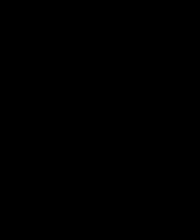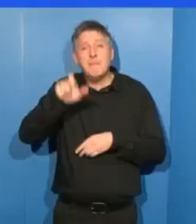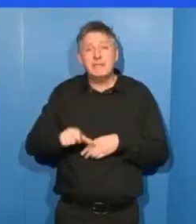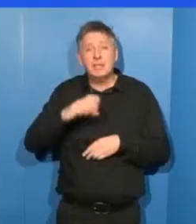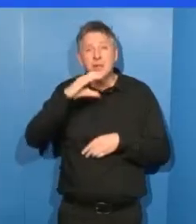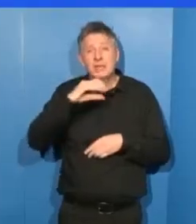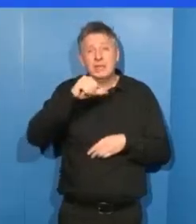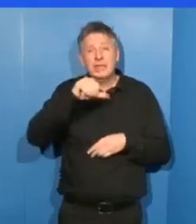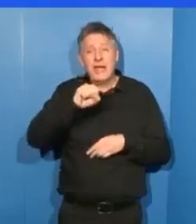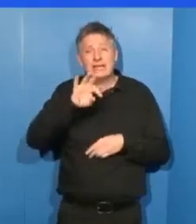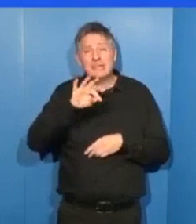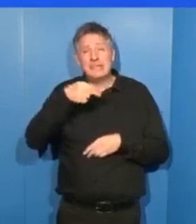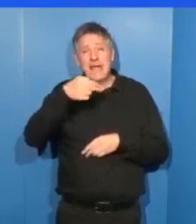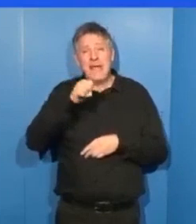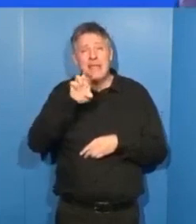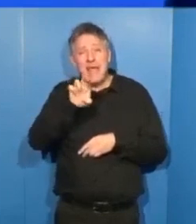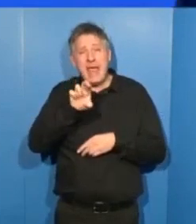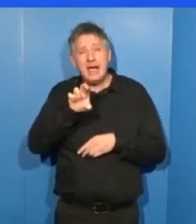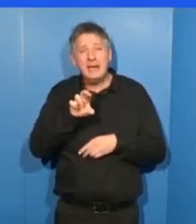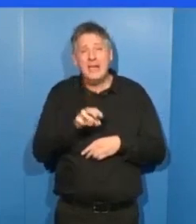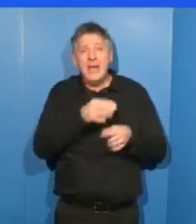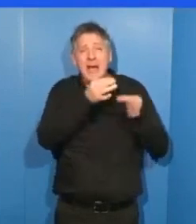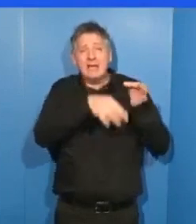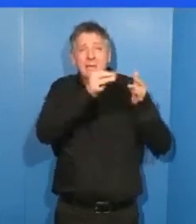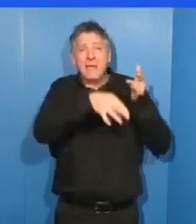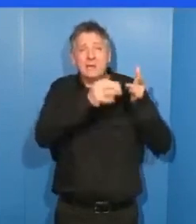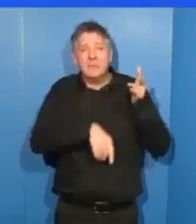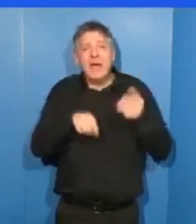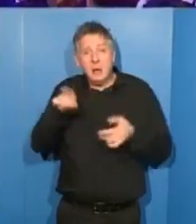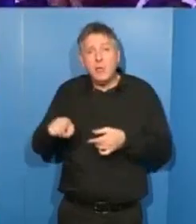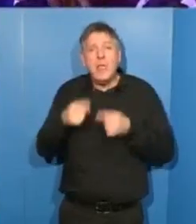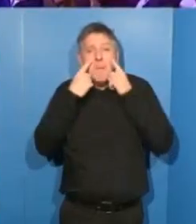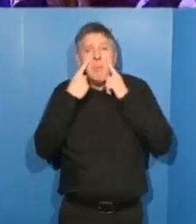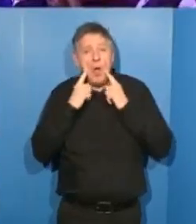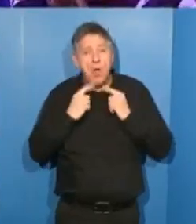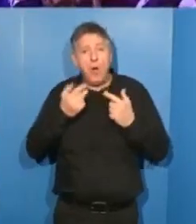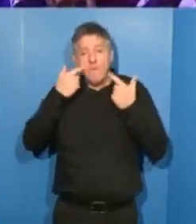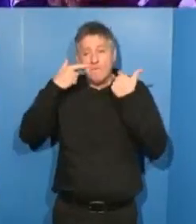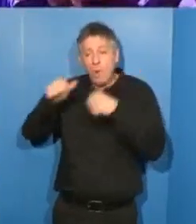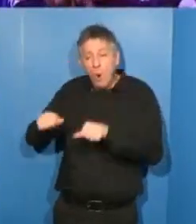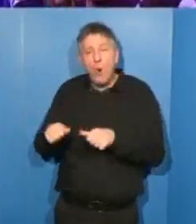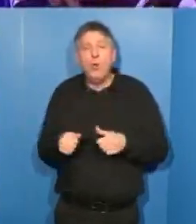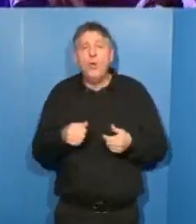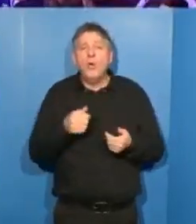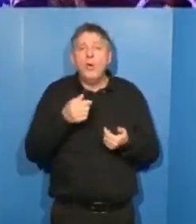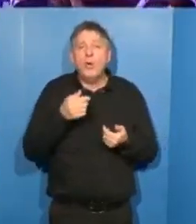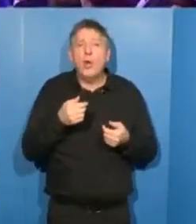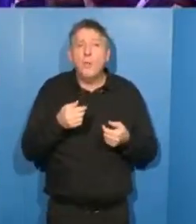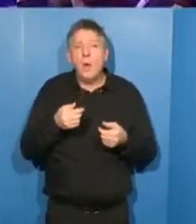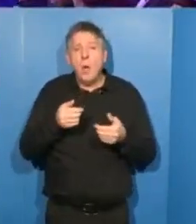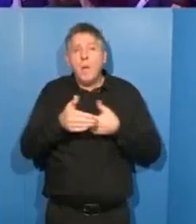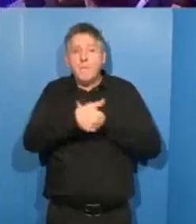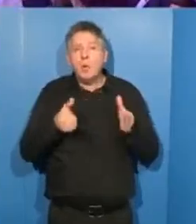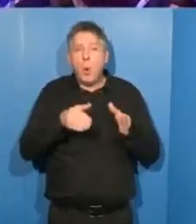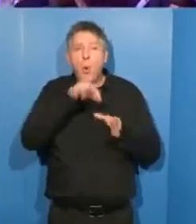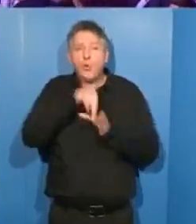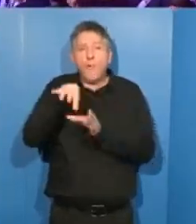ait les larmes aux yeux en voyant arriver les résultats des bureaux de vote au ministère de l'Intérieur.